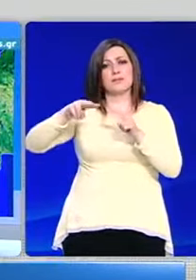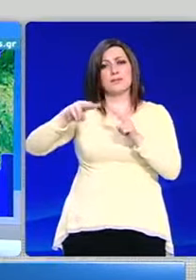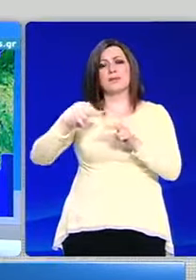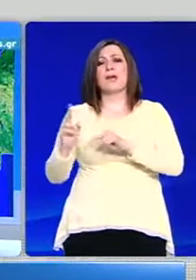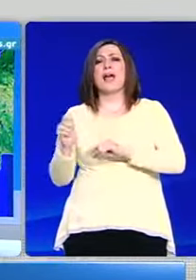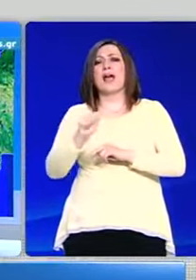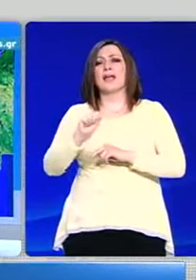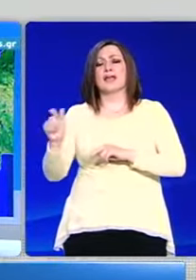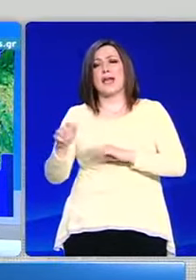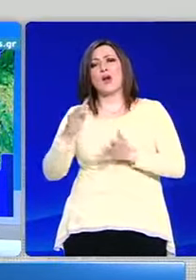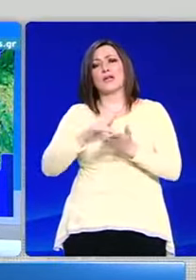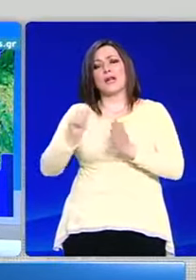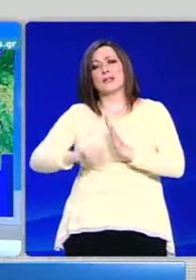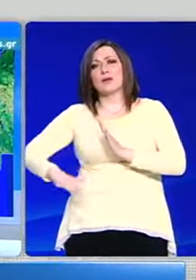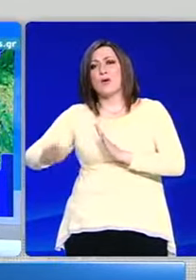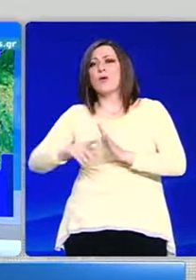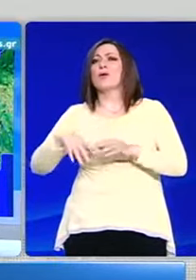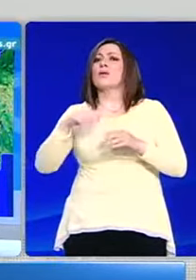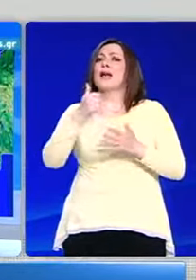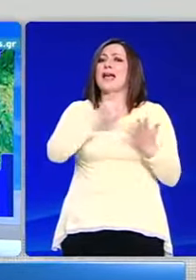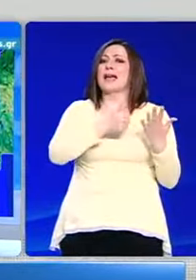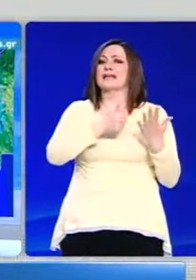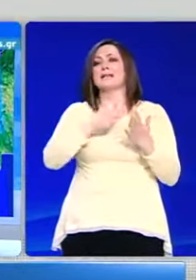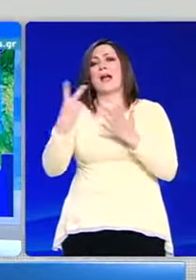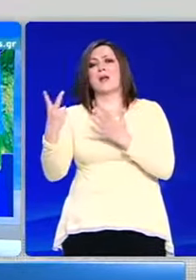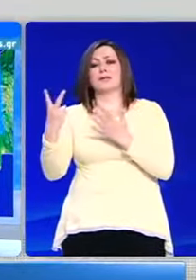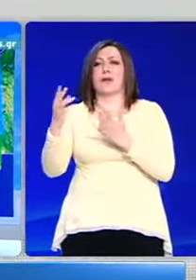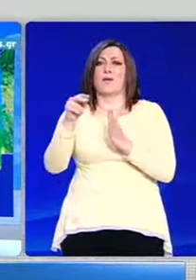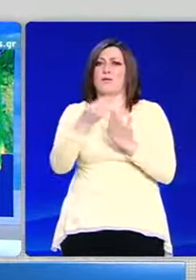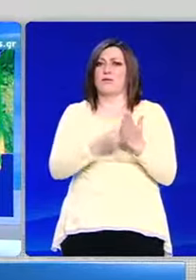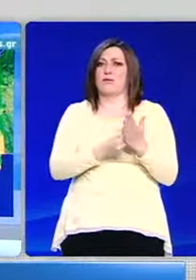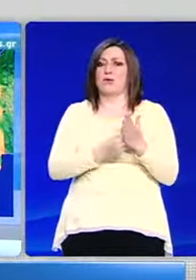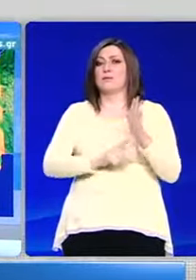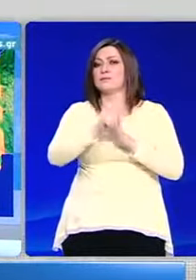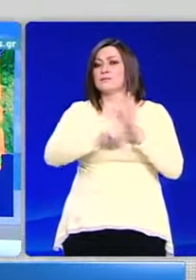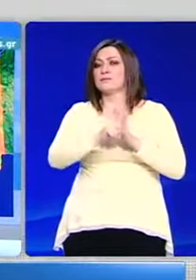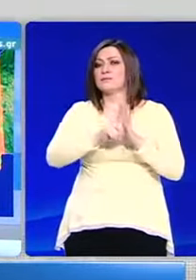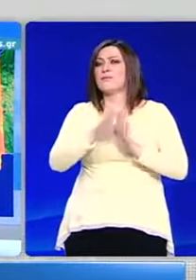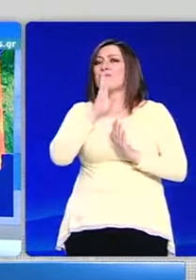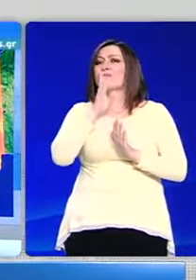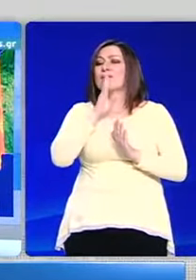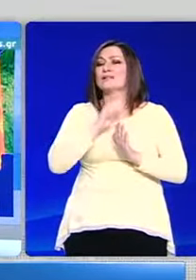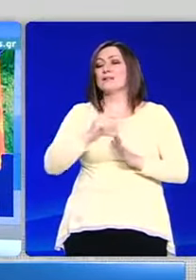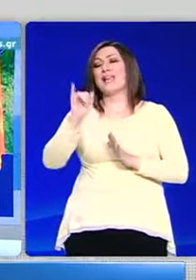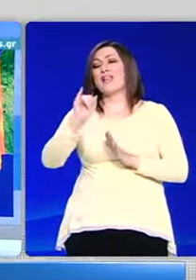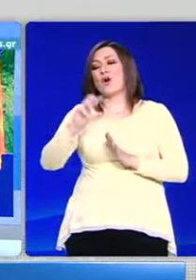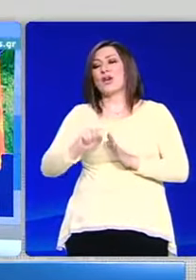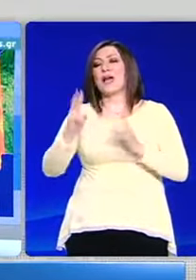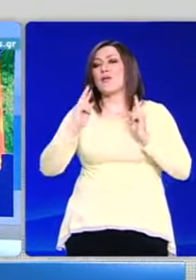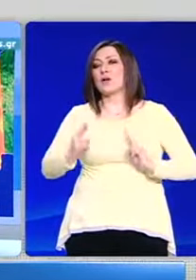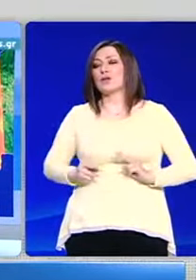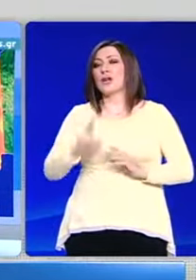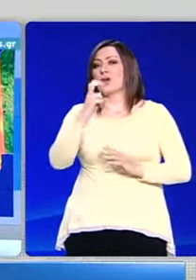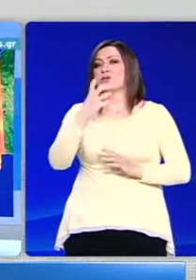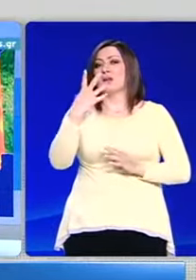Στο Αιγαίο, κεντρικό και νοτιο Αιγαίο, η έντασή τους θα φτάνει τα 6 και τοπικά τα 7 από 4. Η θερμοκρασία θα ανέβει το μεσημέρι στο Ιόνιο και τα υπηρετικά έως